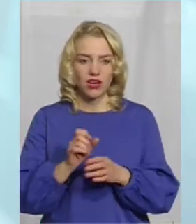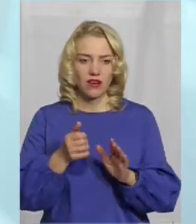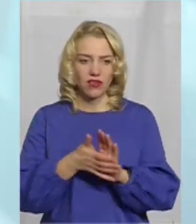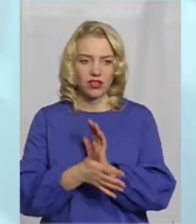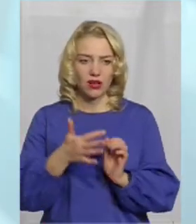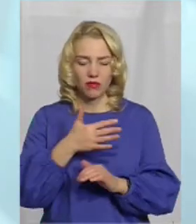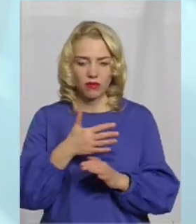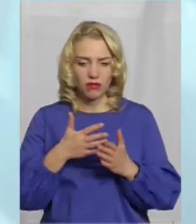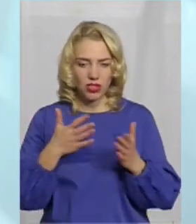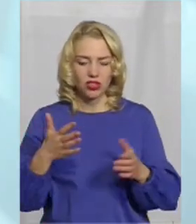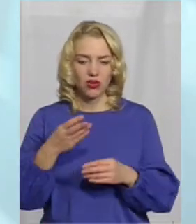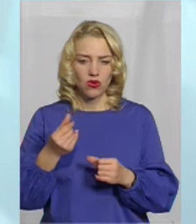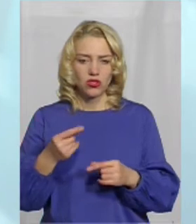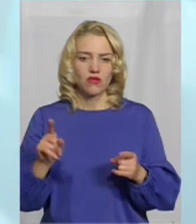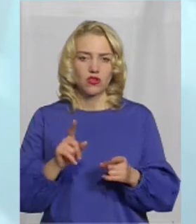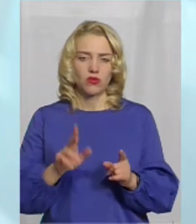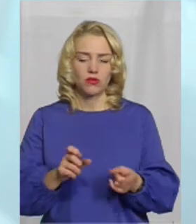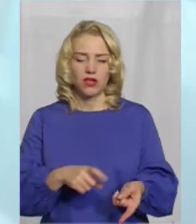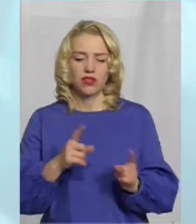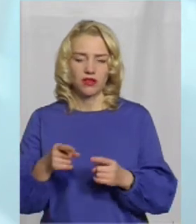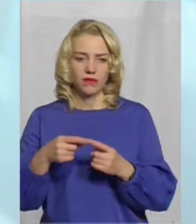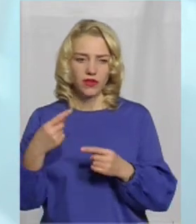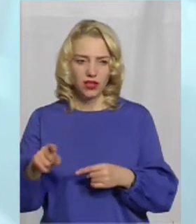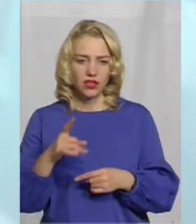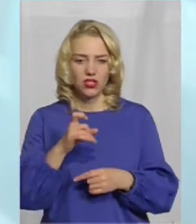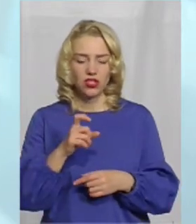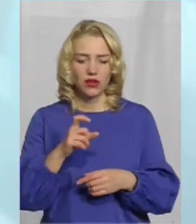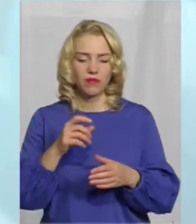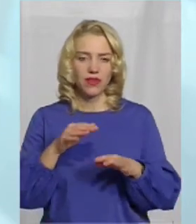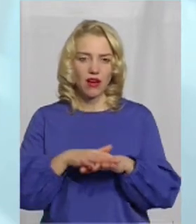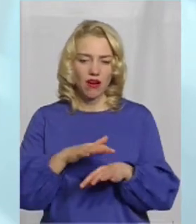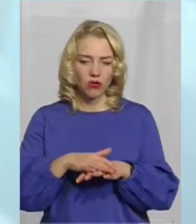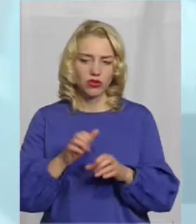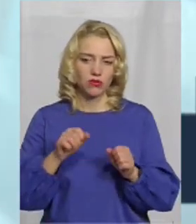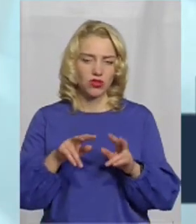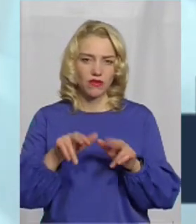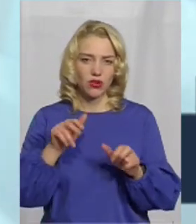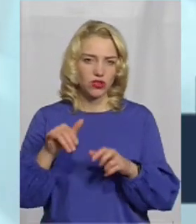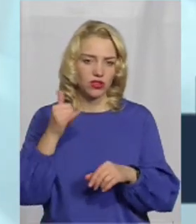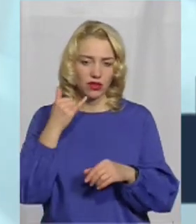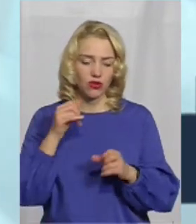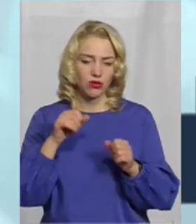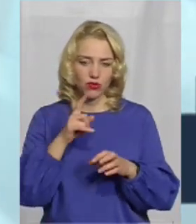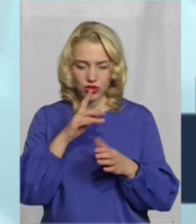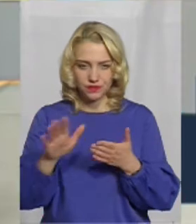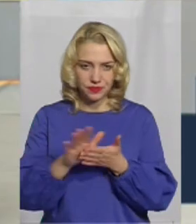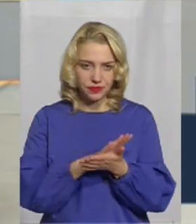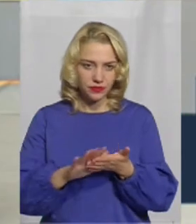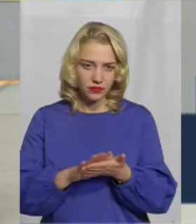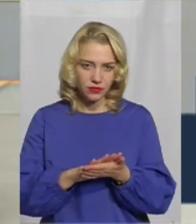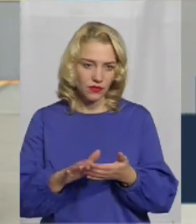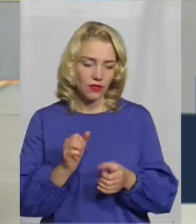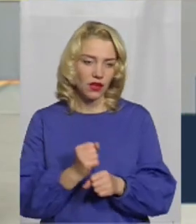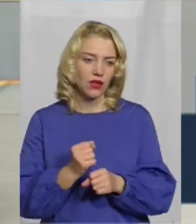може перекинути на інші рахунки, взагалі там виключити, вимкнути мобільні телефони, тобто замести сліди якимось чином. Тобто в таких